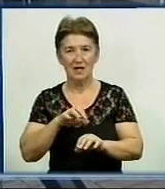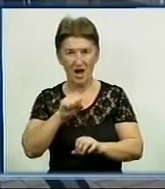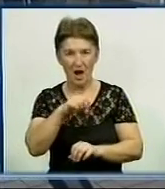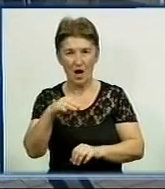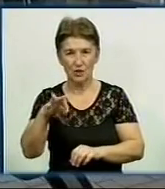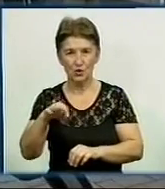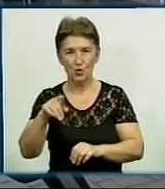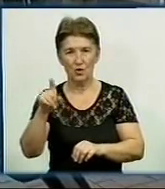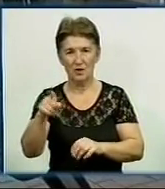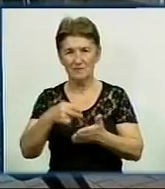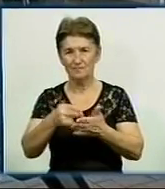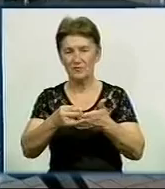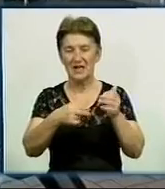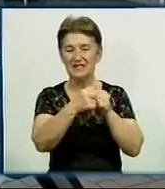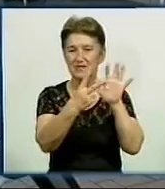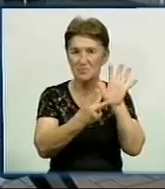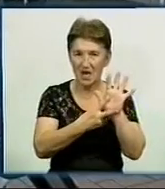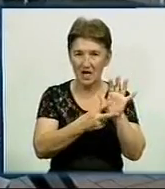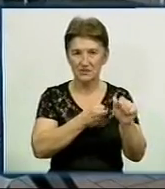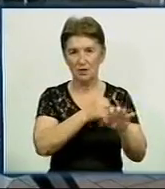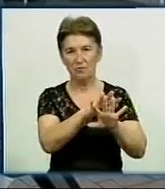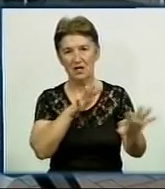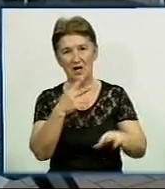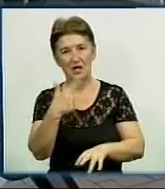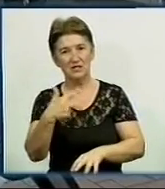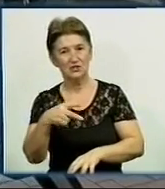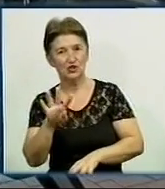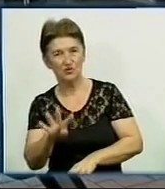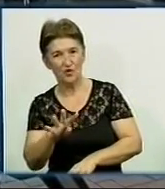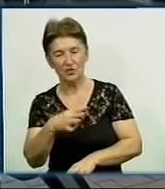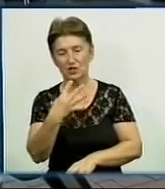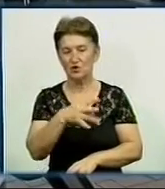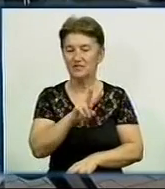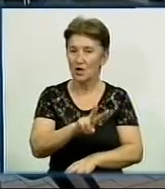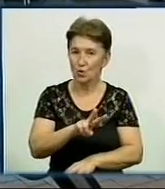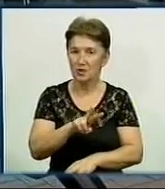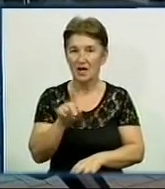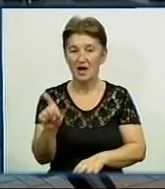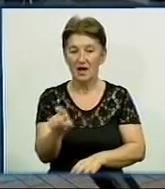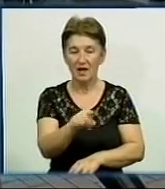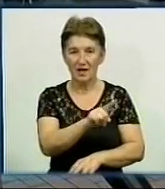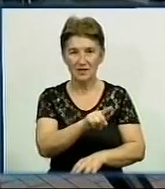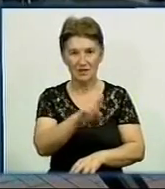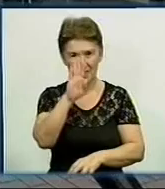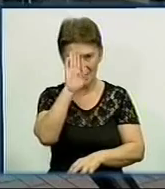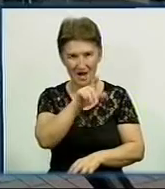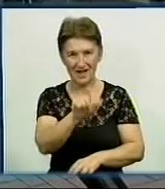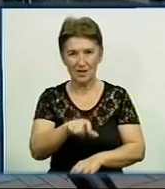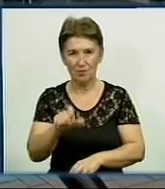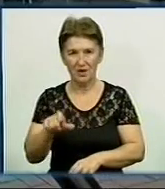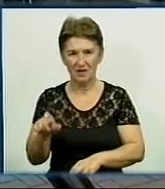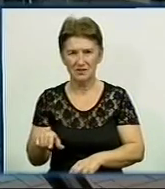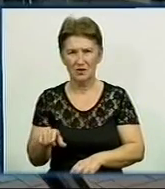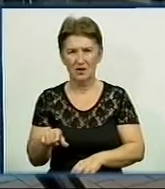підписували 17 батальон, 34, 42 батальон. Це саме хлопець. Кожен